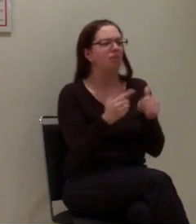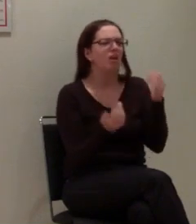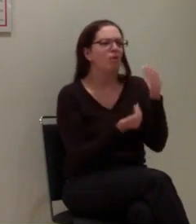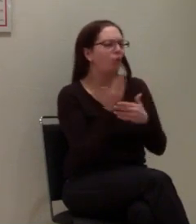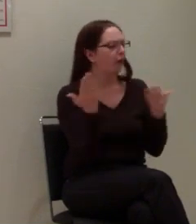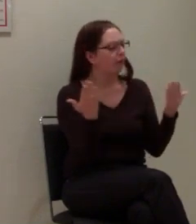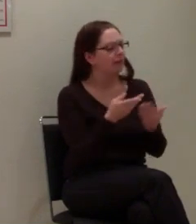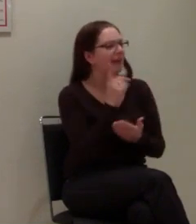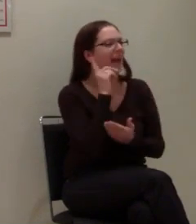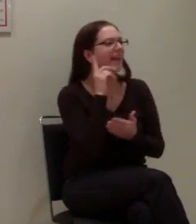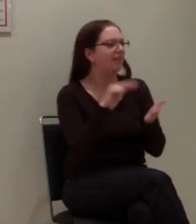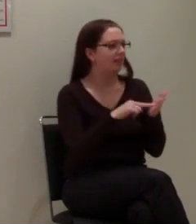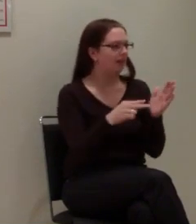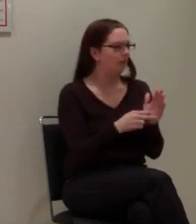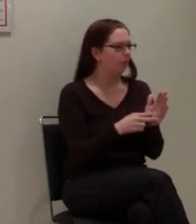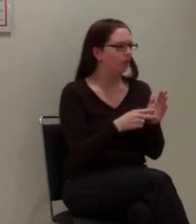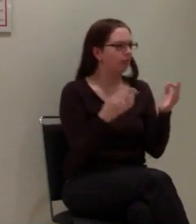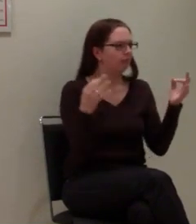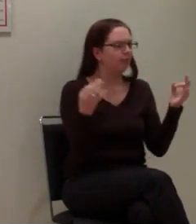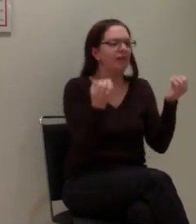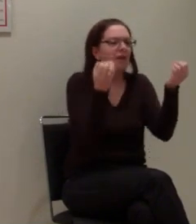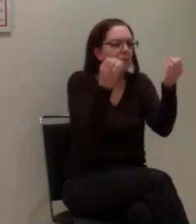macht eine schnelle Ortung möglich.